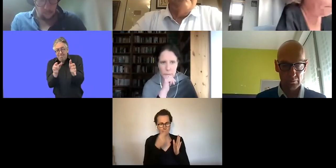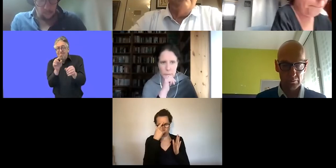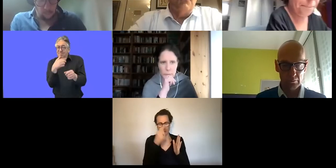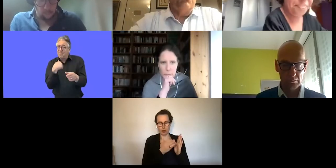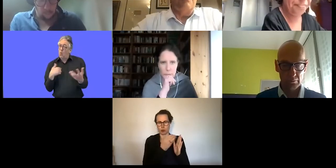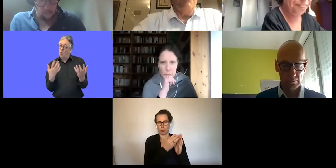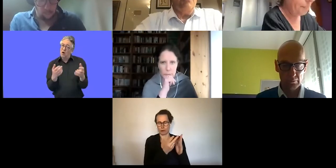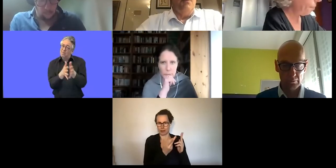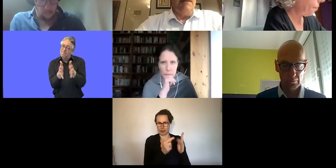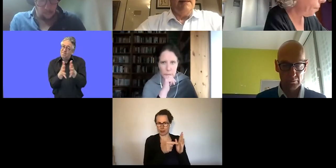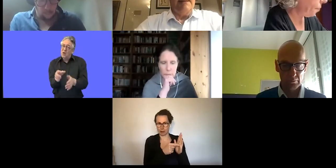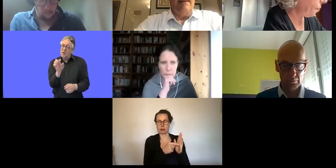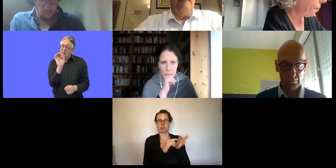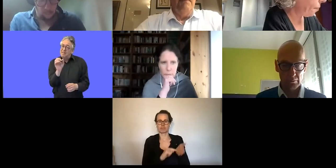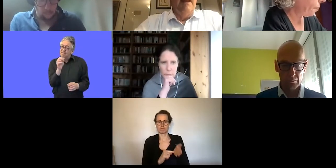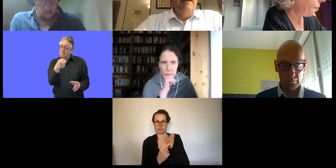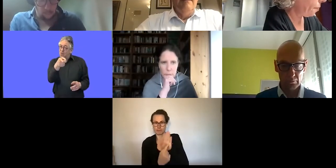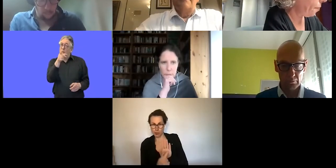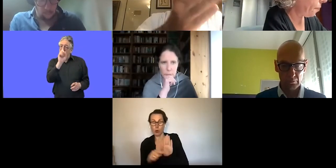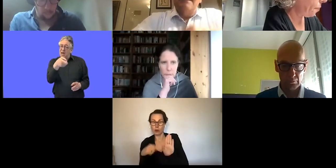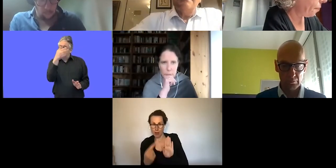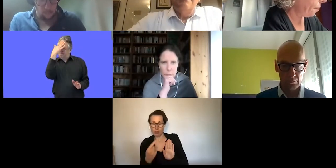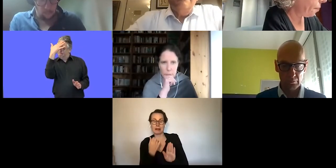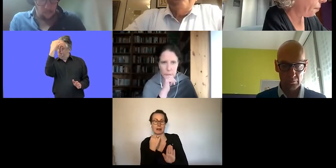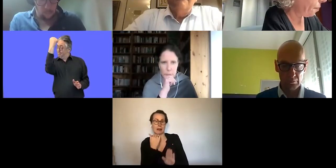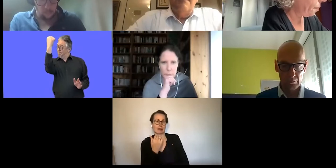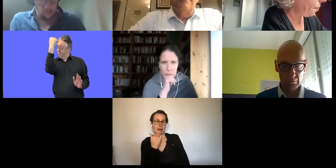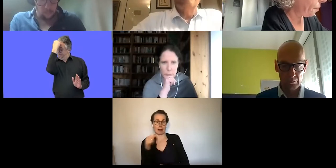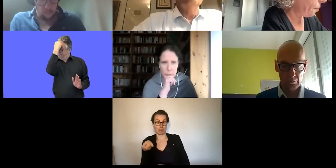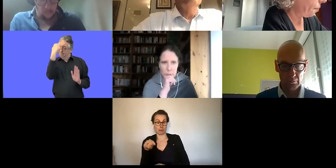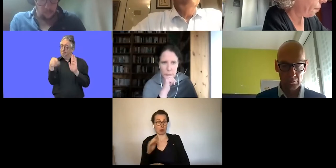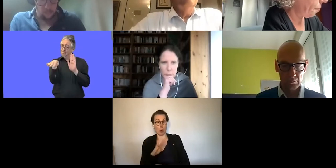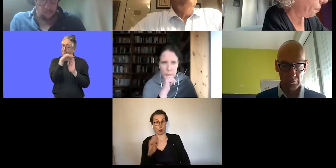wie wir das in der Oststermark umgesetzt haben. Das Erste ist,